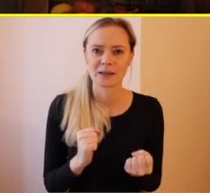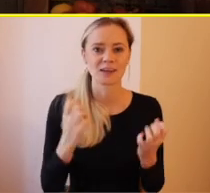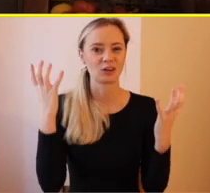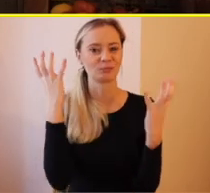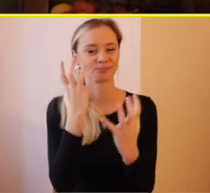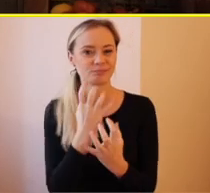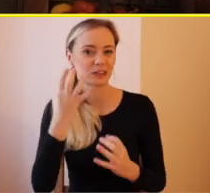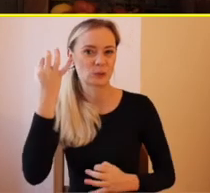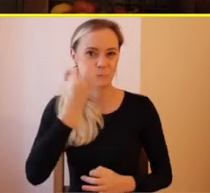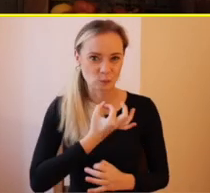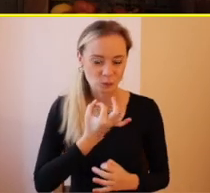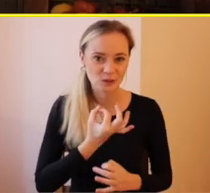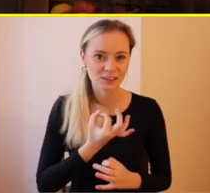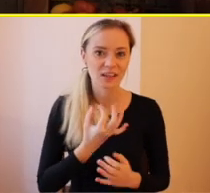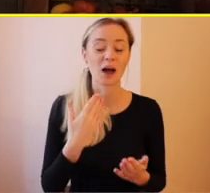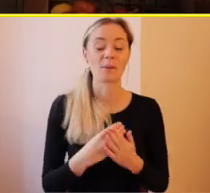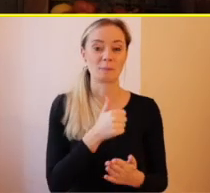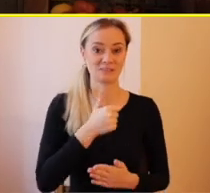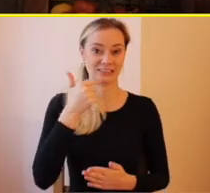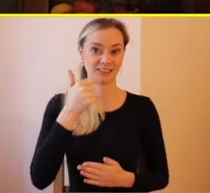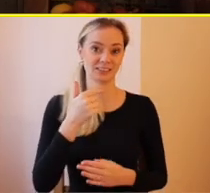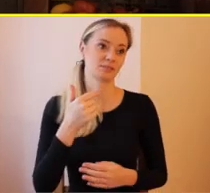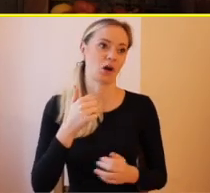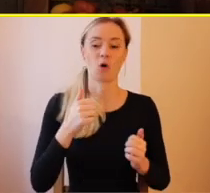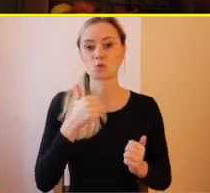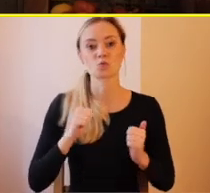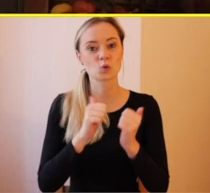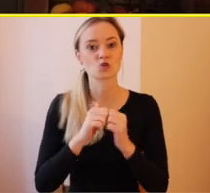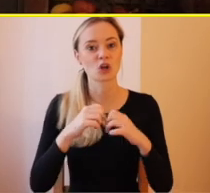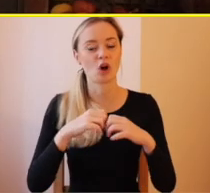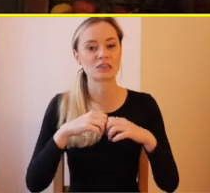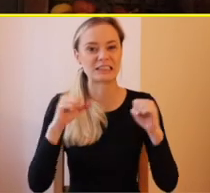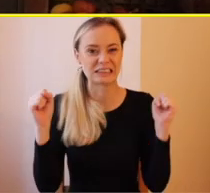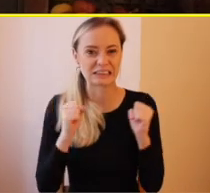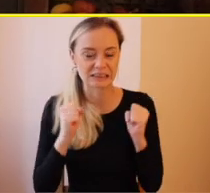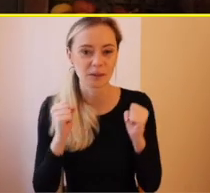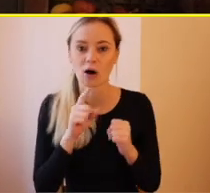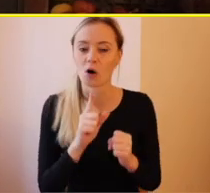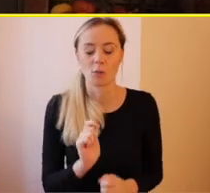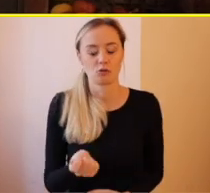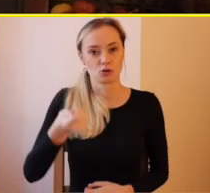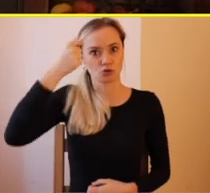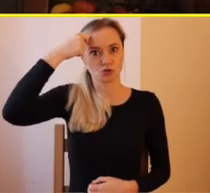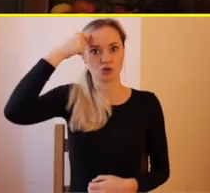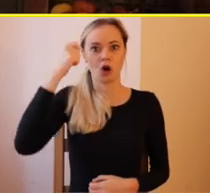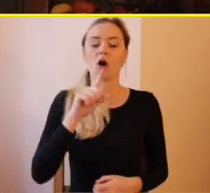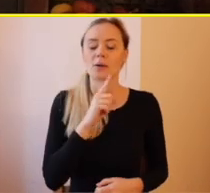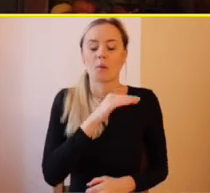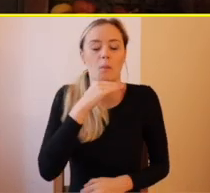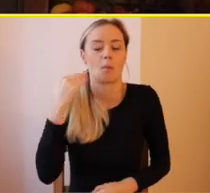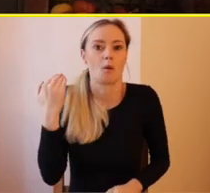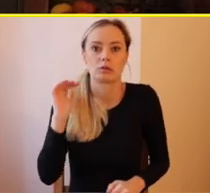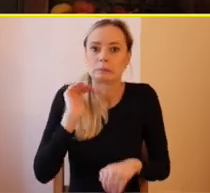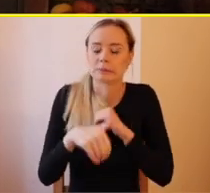deprimujúce. Tie prvé dve zimy boli pre mňa šokujúce. To bolo len z domu do obchodu, čo bolo